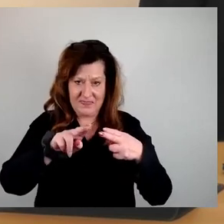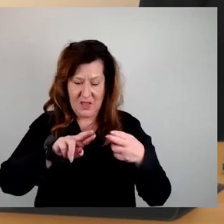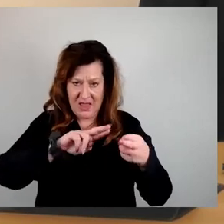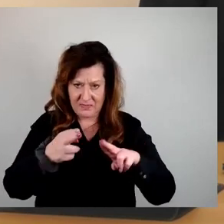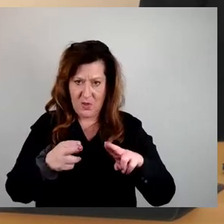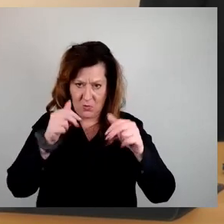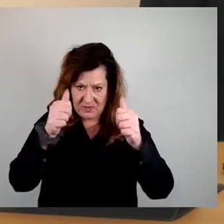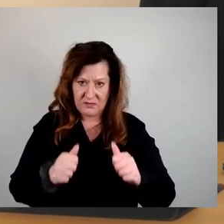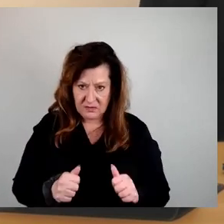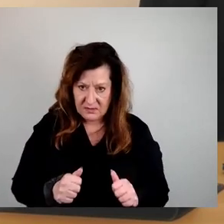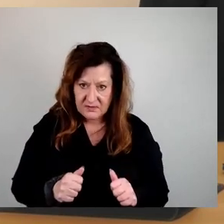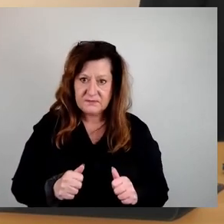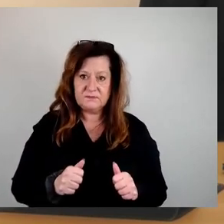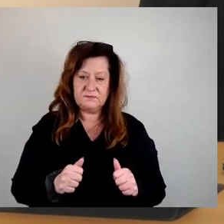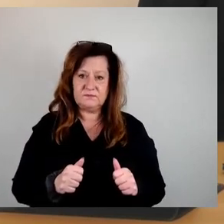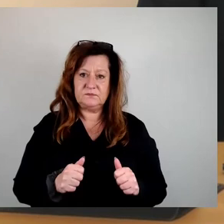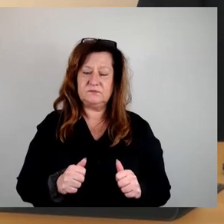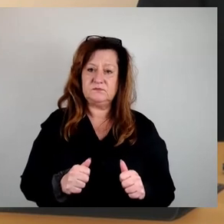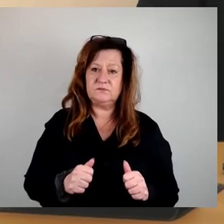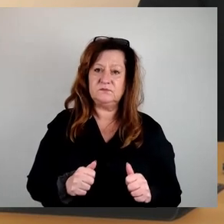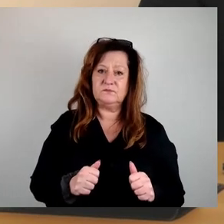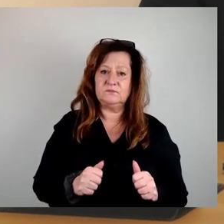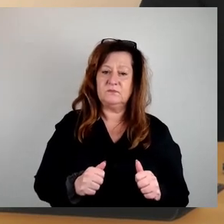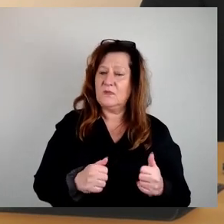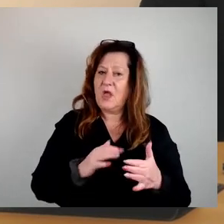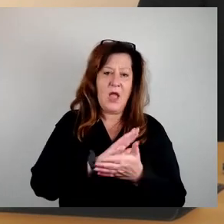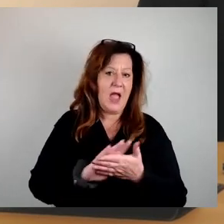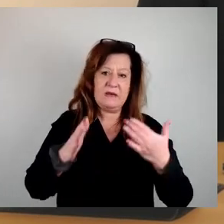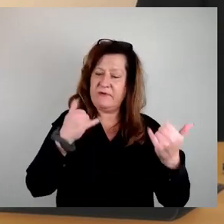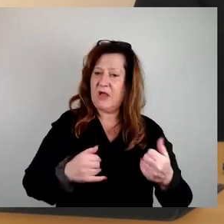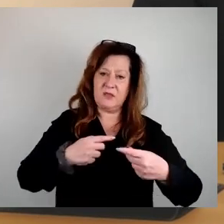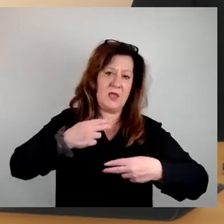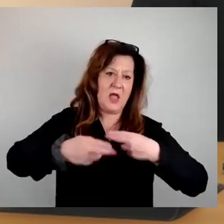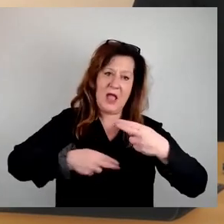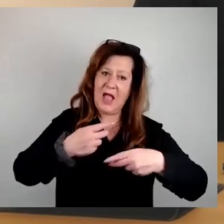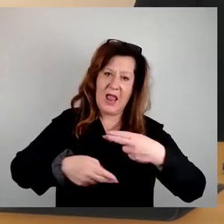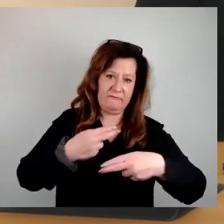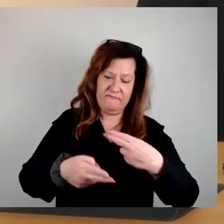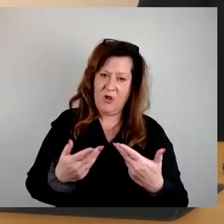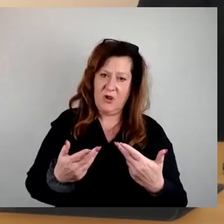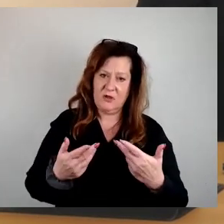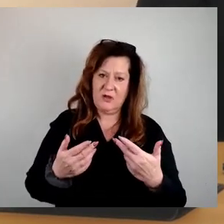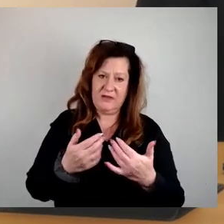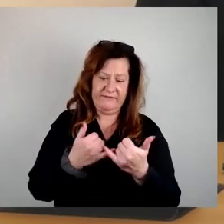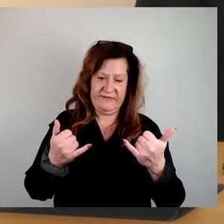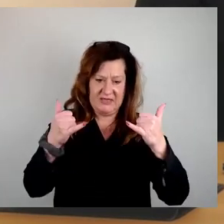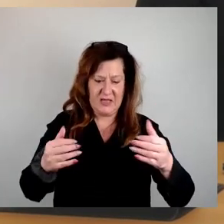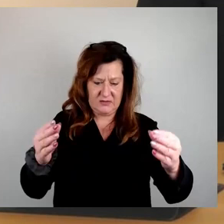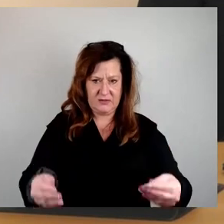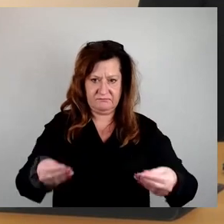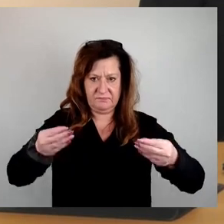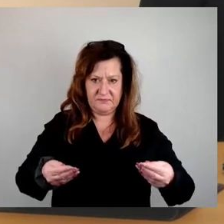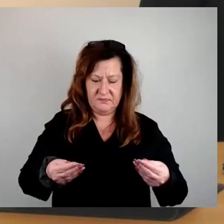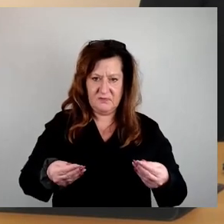Entsprechend ich jetzt einfach in der Reihenfolge aufrufe, wie ich sie jetzt hier vorliegen habe, zunächst AfD,